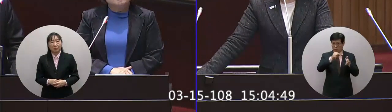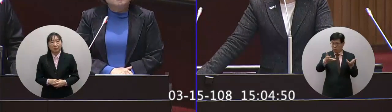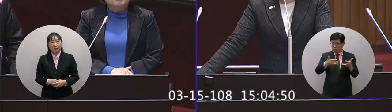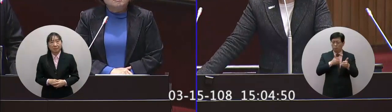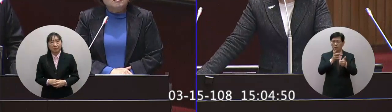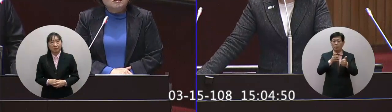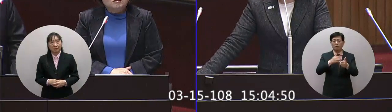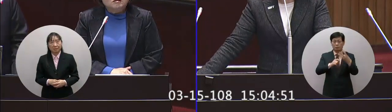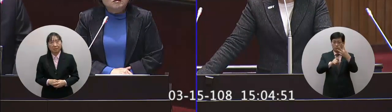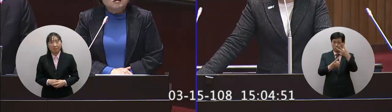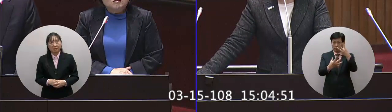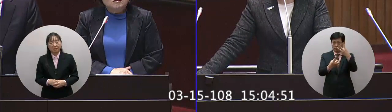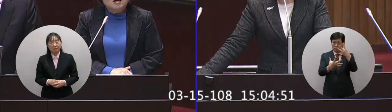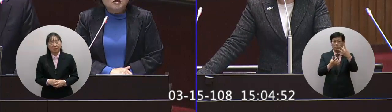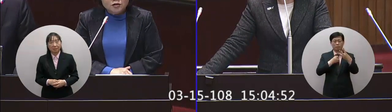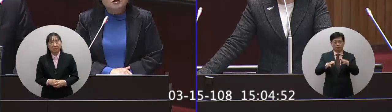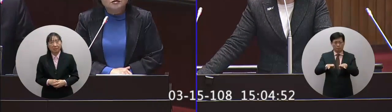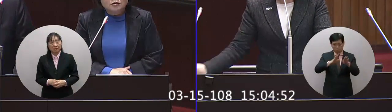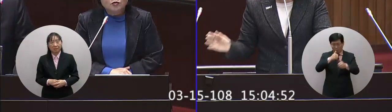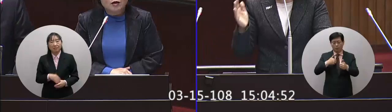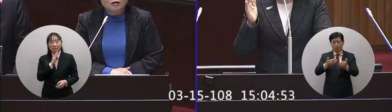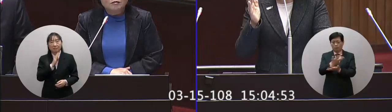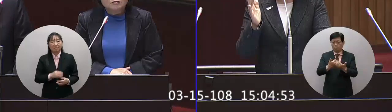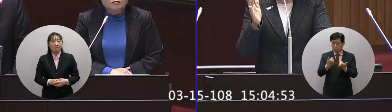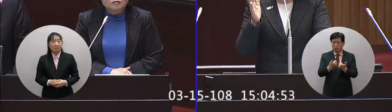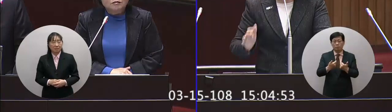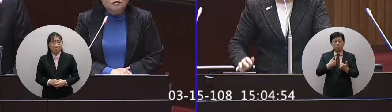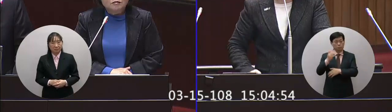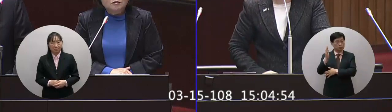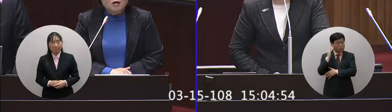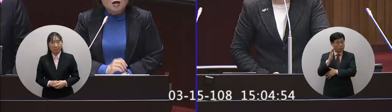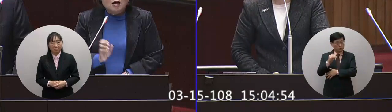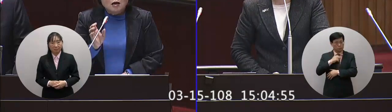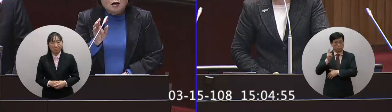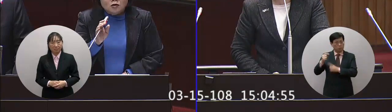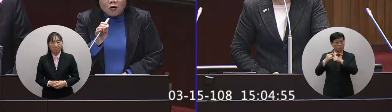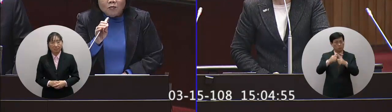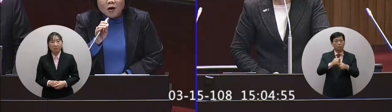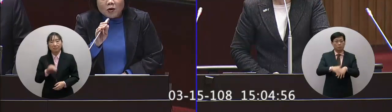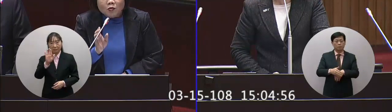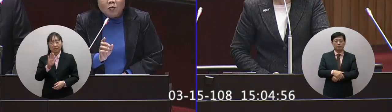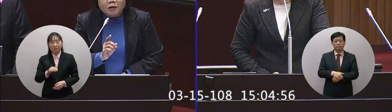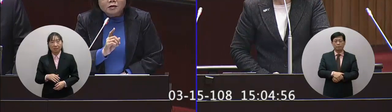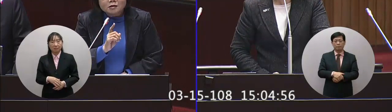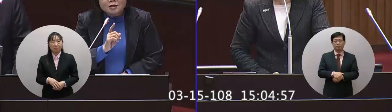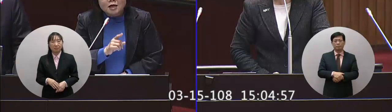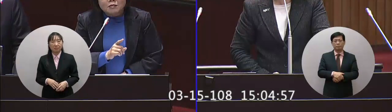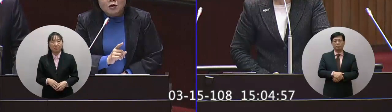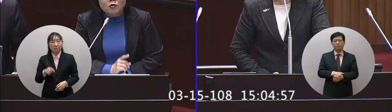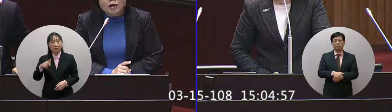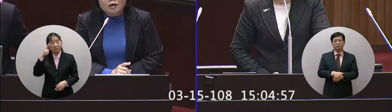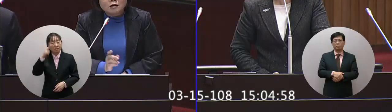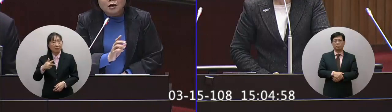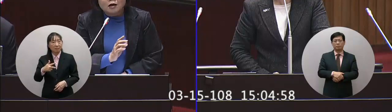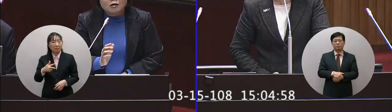論事因為他3月18號就要開協調會了那我們政府單位有沒有要派員參加有 報告委員我們他